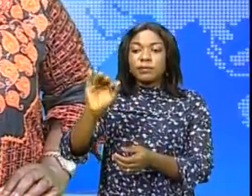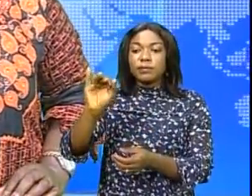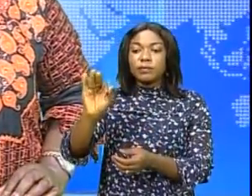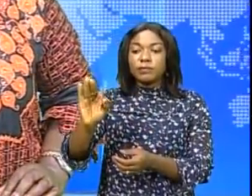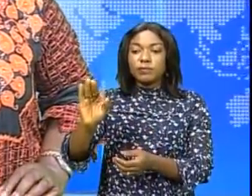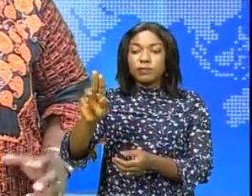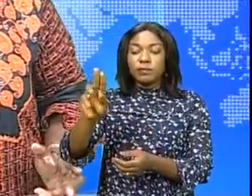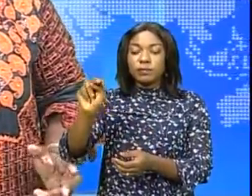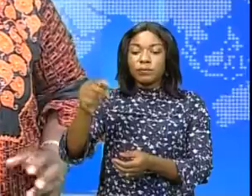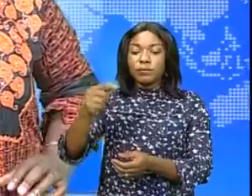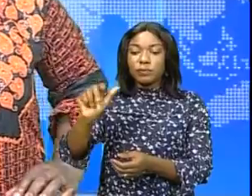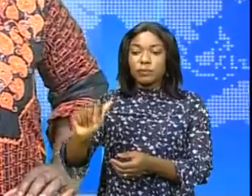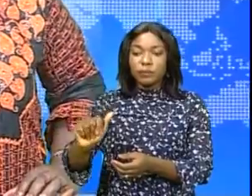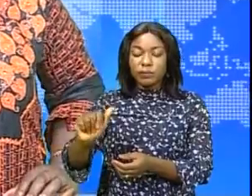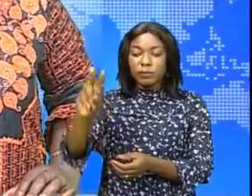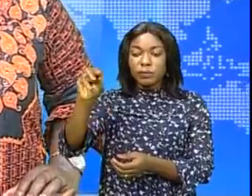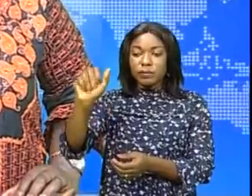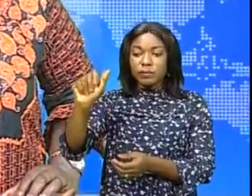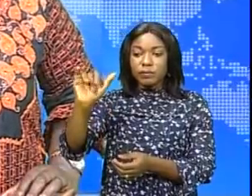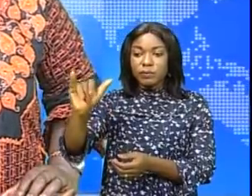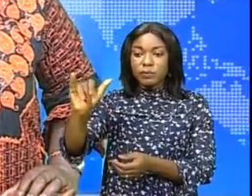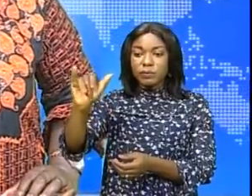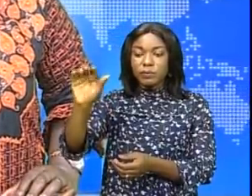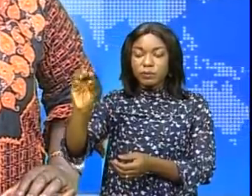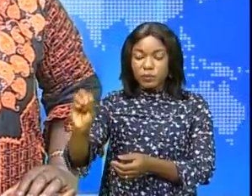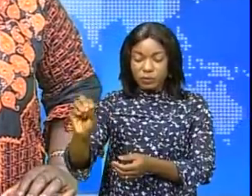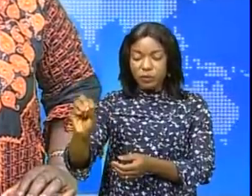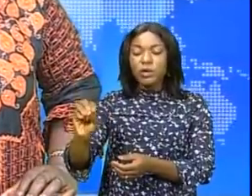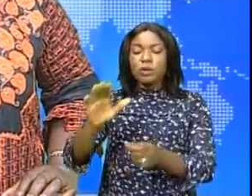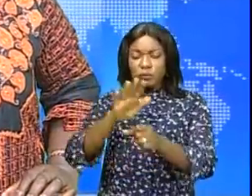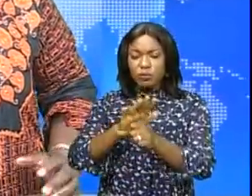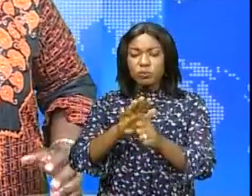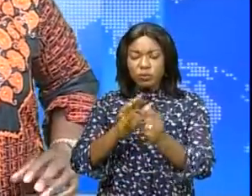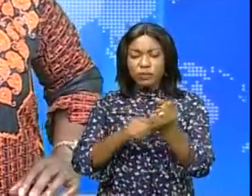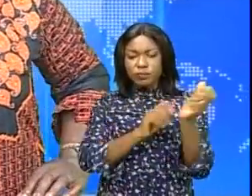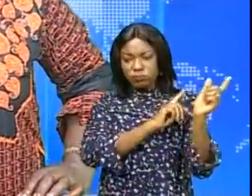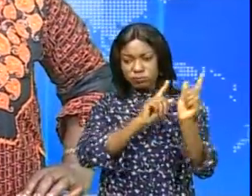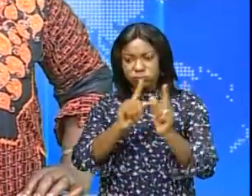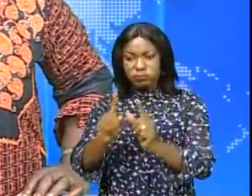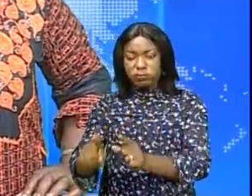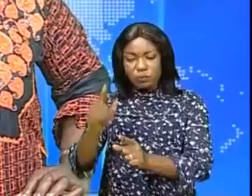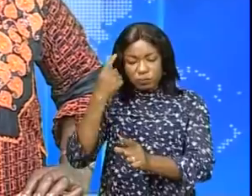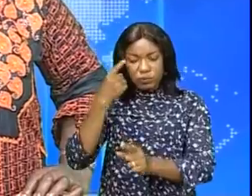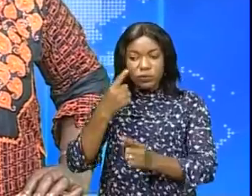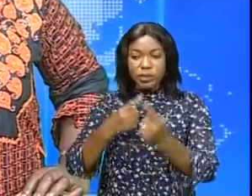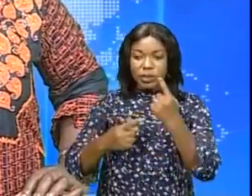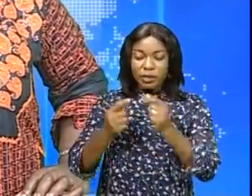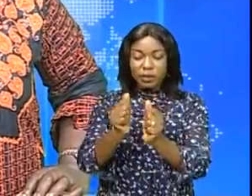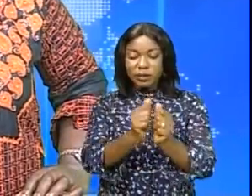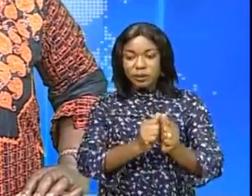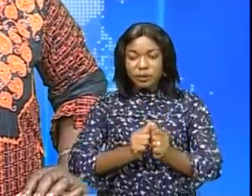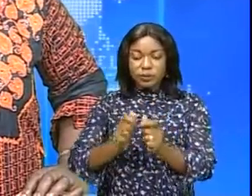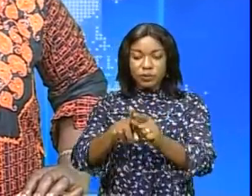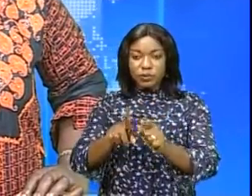à Lubumbashi. Plusieurs personnalités ont rendu un dernier hommage à cet illustre disparu. L'honorable Michel Kanimbo a